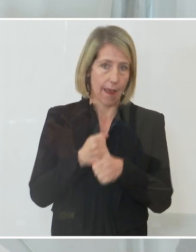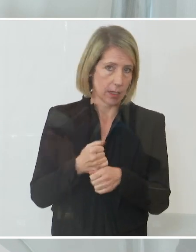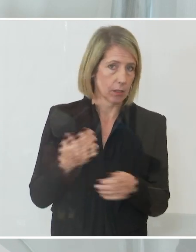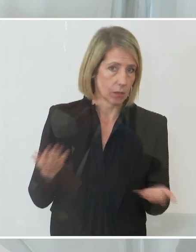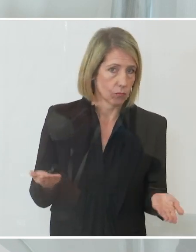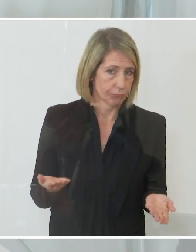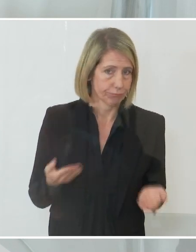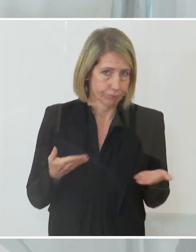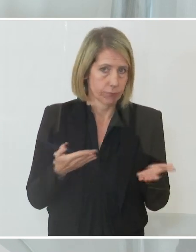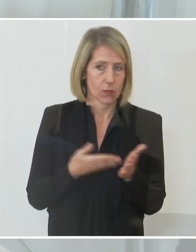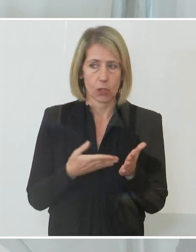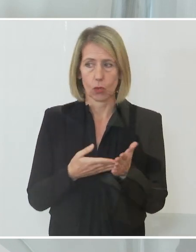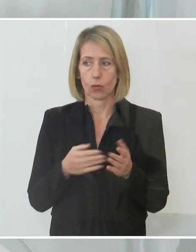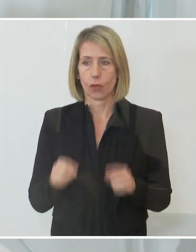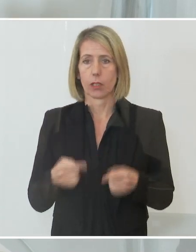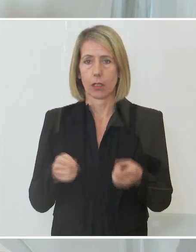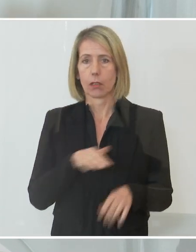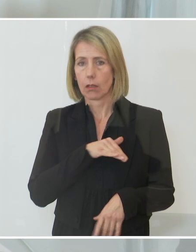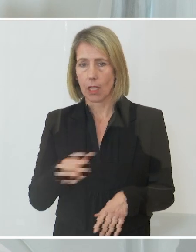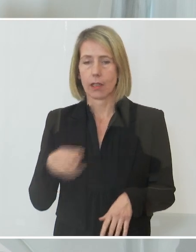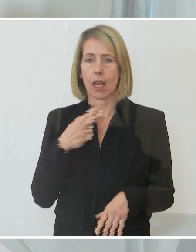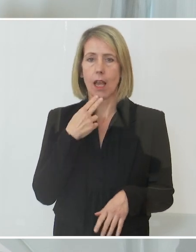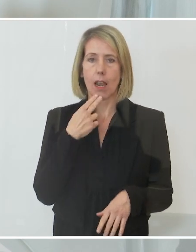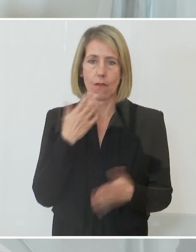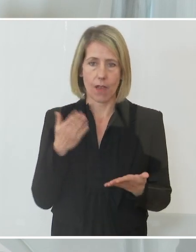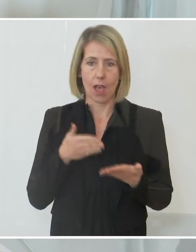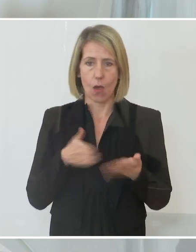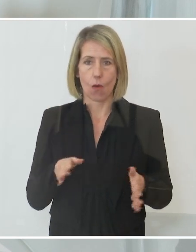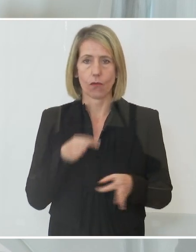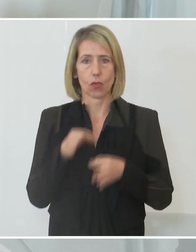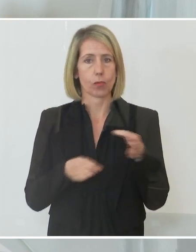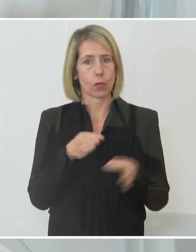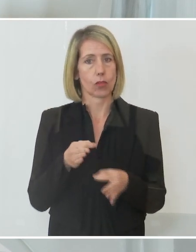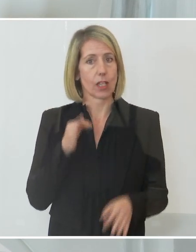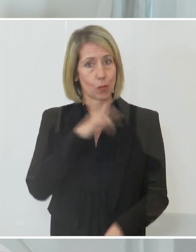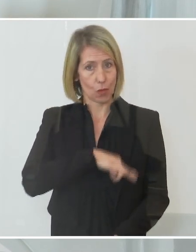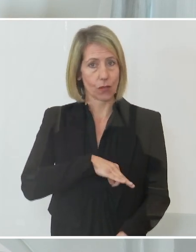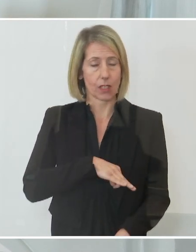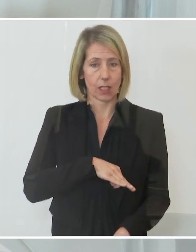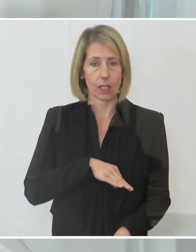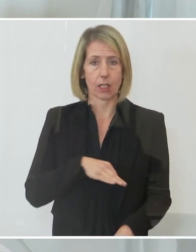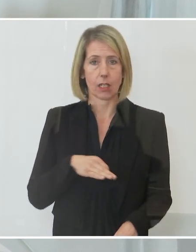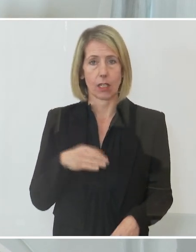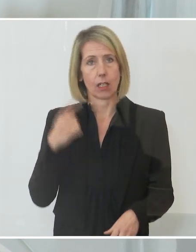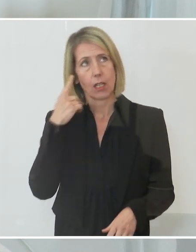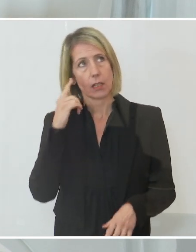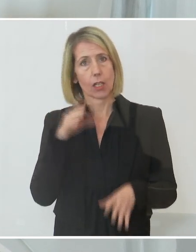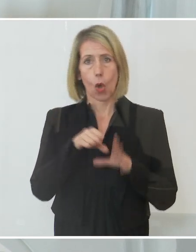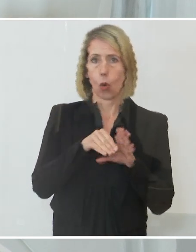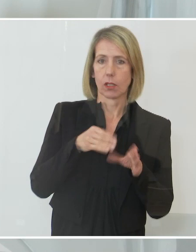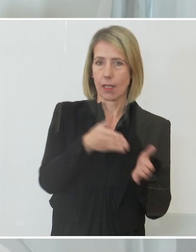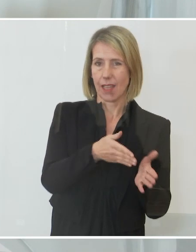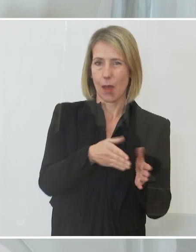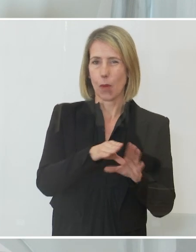ig, damit alle, die jetzt von diesem Öffnungsprozess auch profitieren, wenn ich jetzt an die Unternehmerinnen, Unternehmer